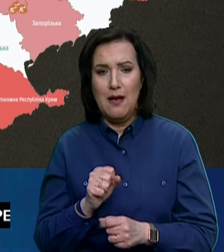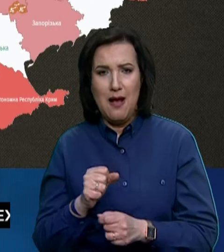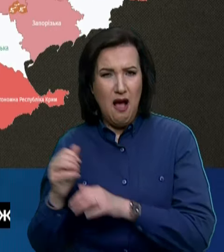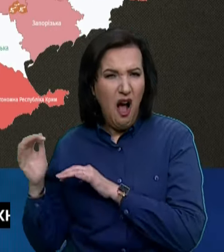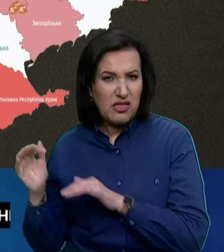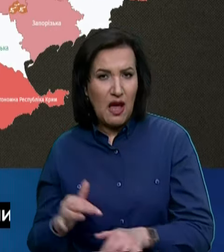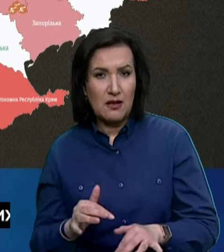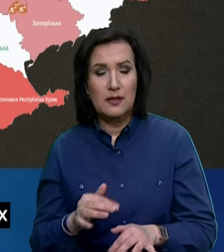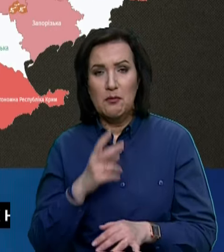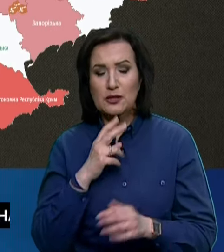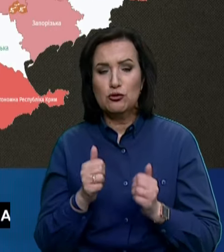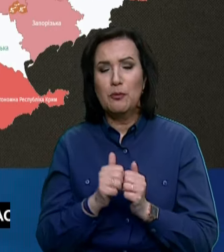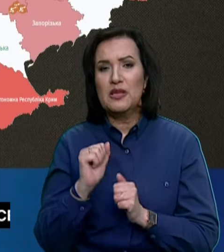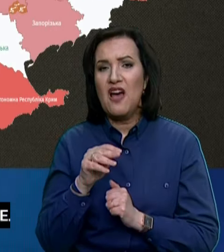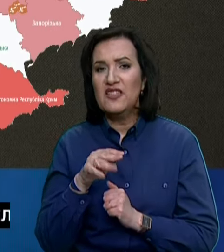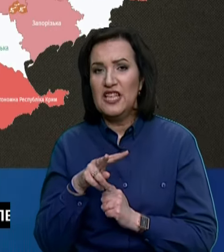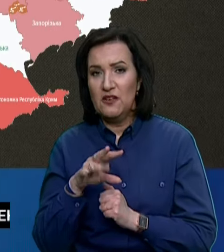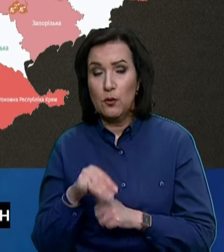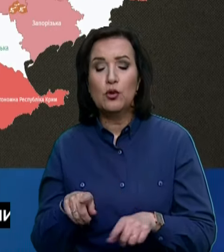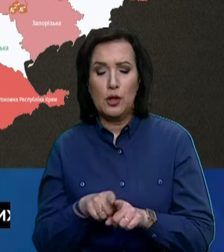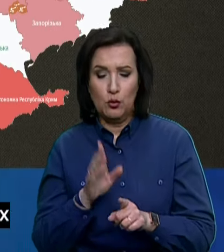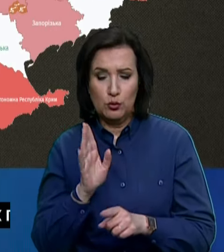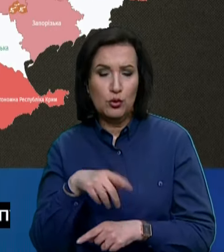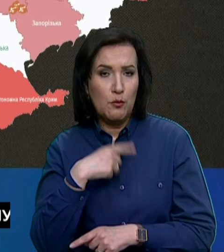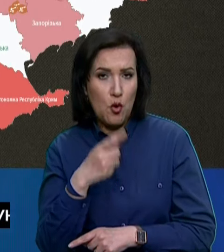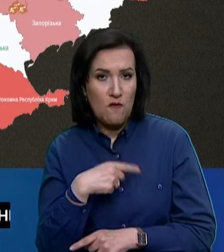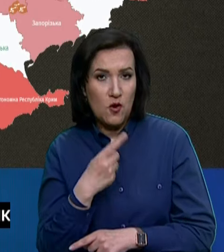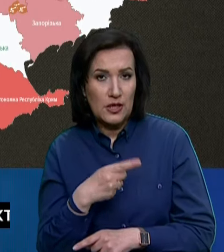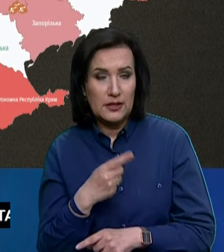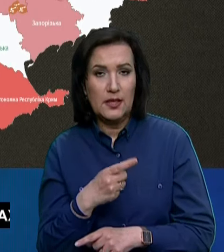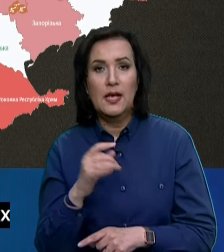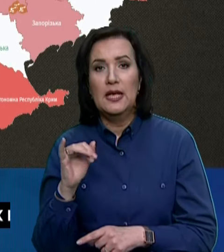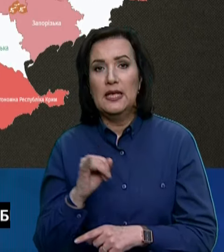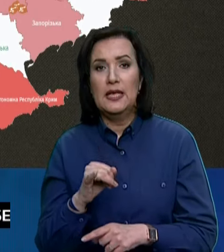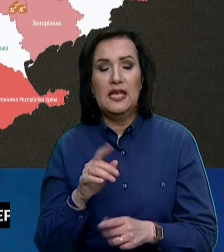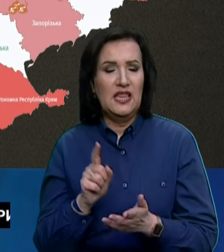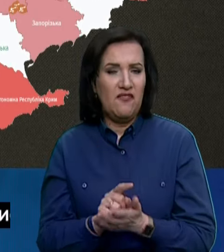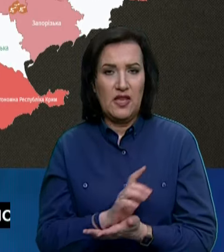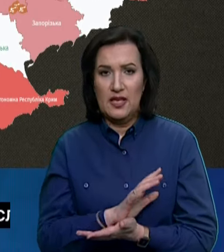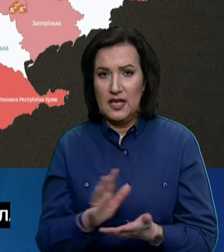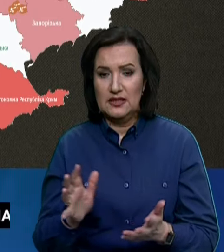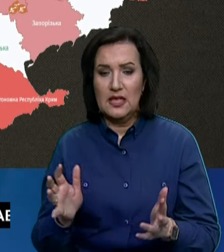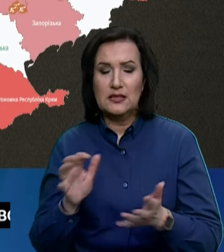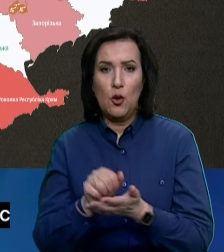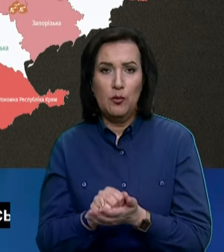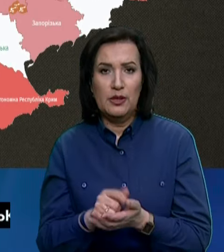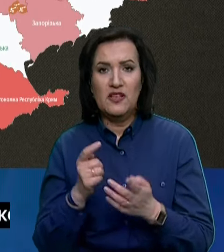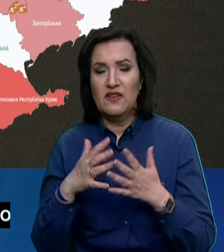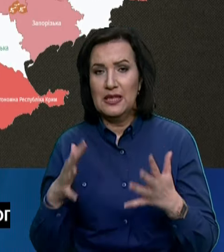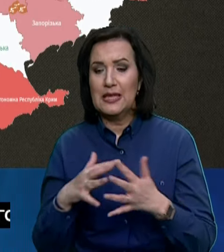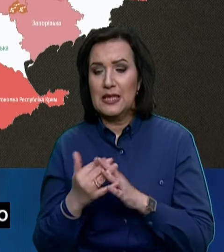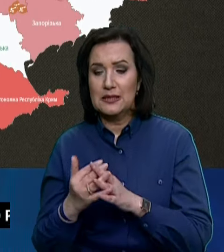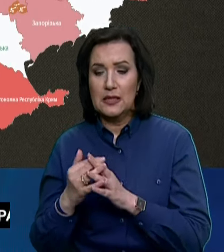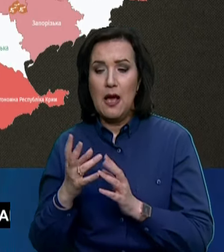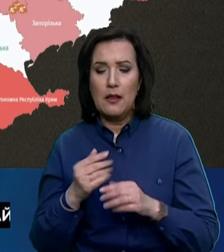бачимо, що, зокрема, під Авдіївкою, про це будемо теж потім говорити, і їм так і не вдається захопити великі населені